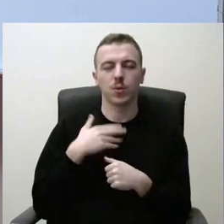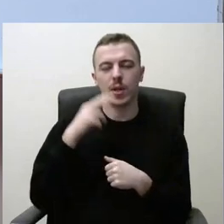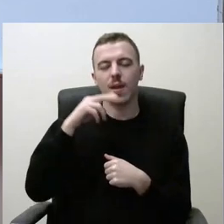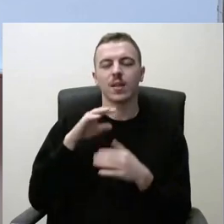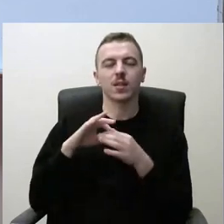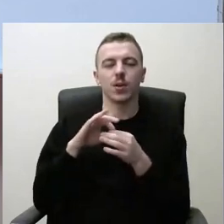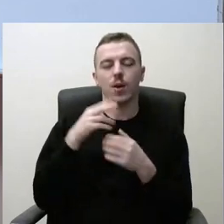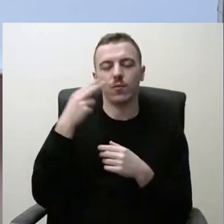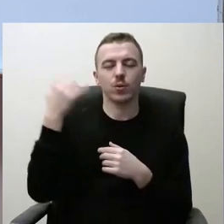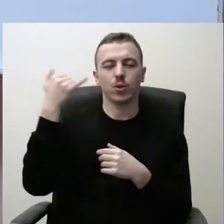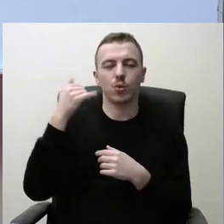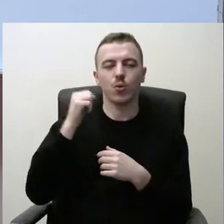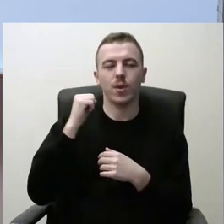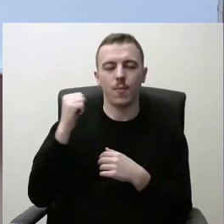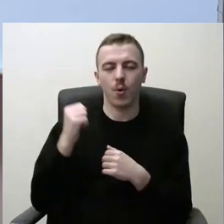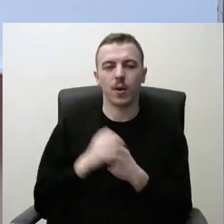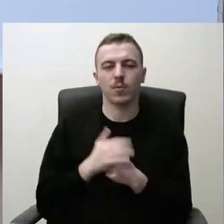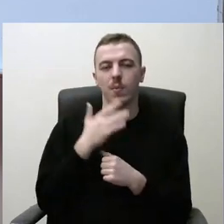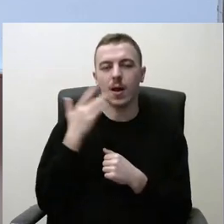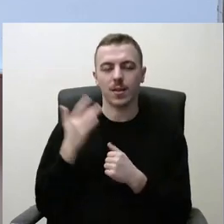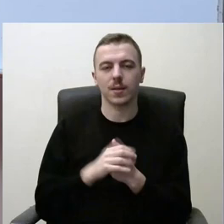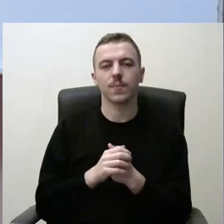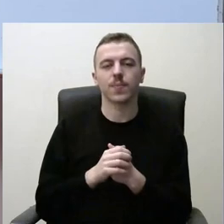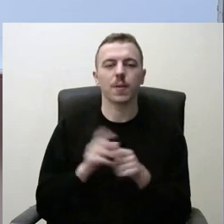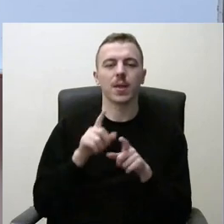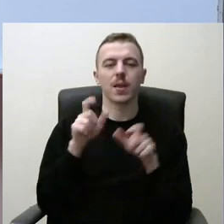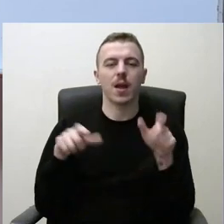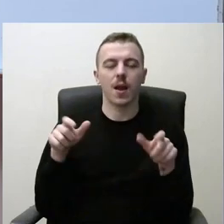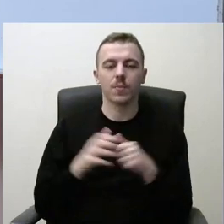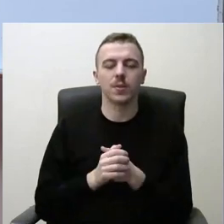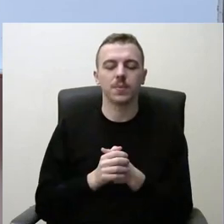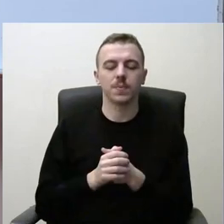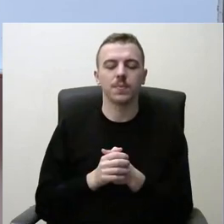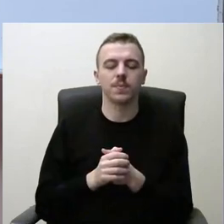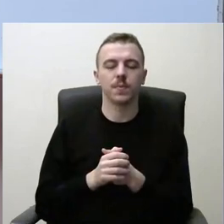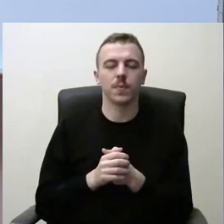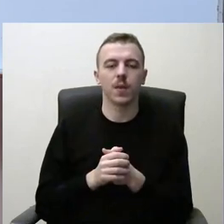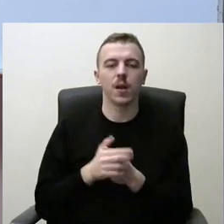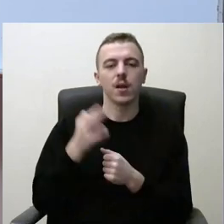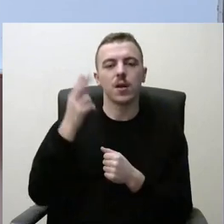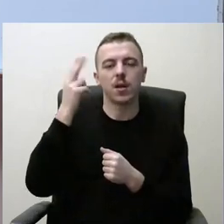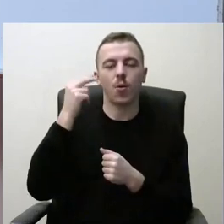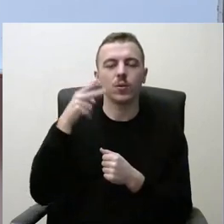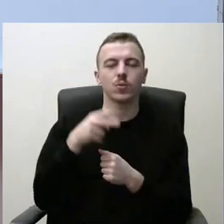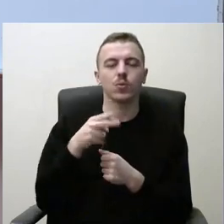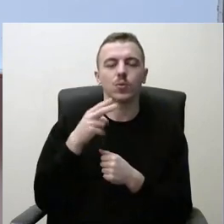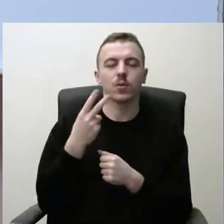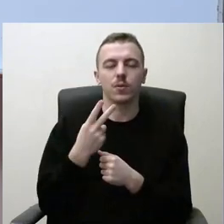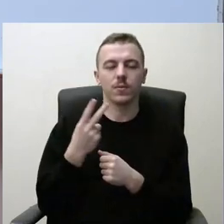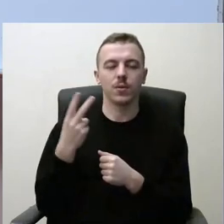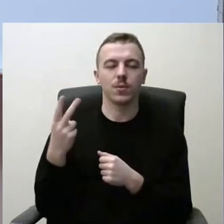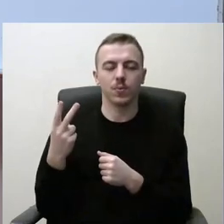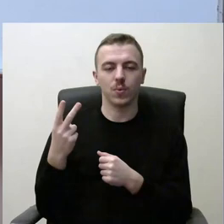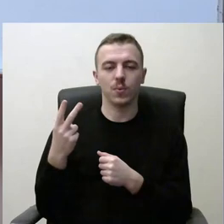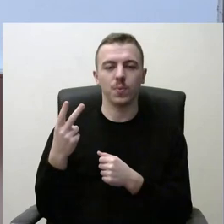Lietuvos kriščionių demokratų ir partijai ir nariams. Kaunas 2022 ir